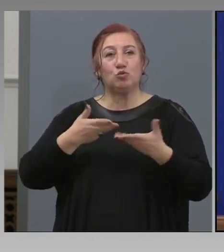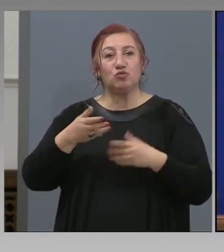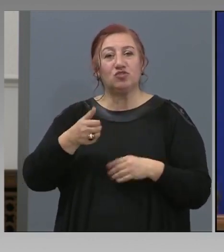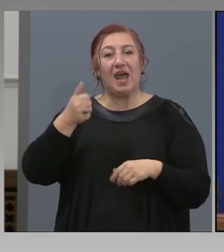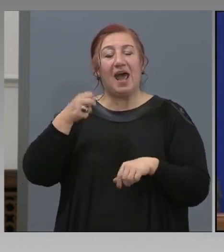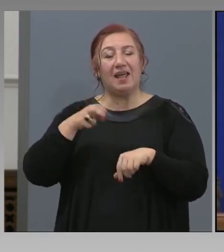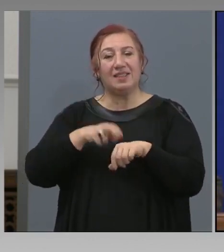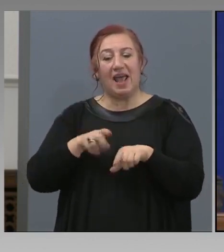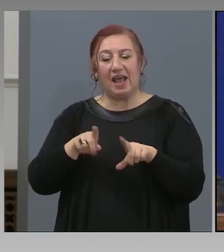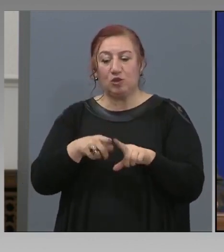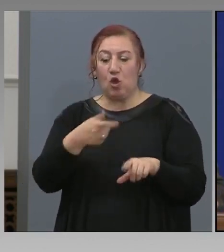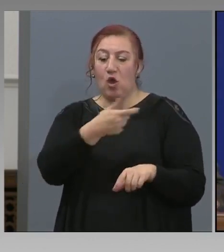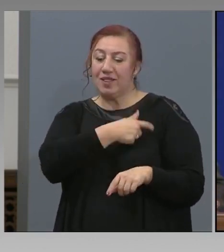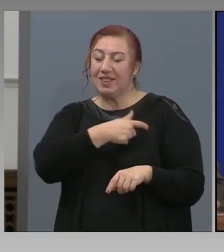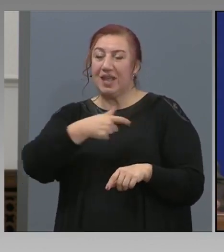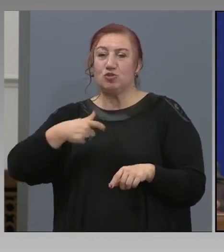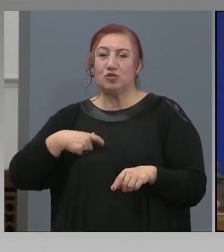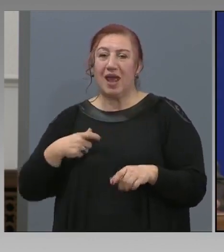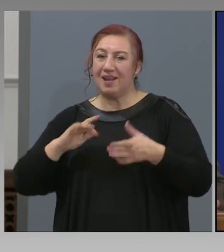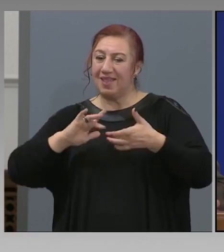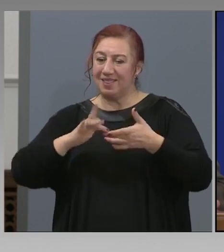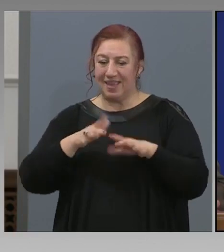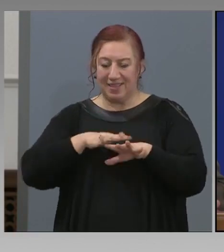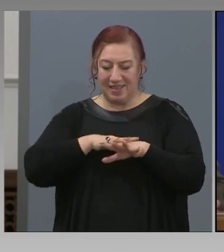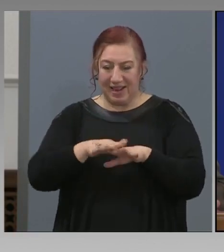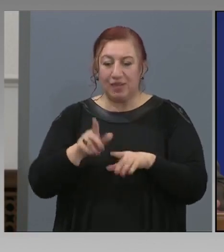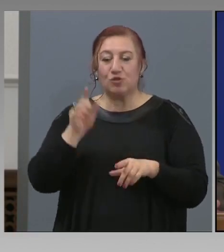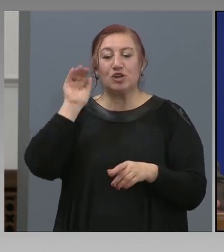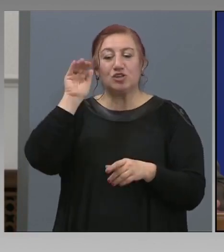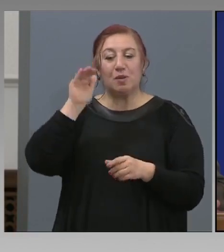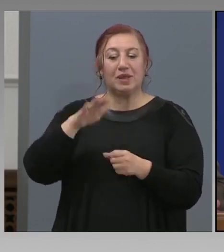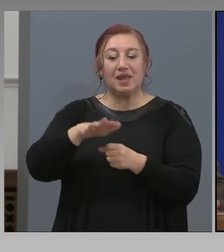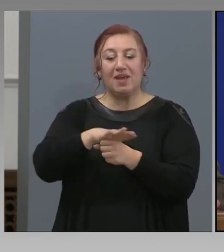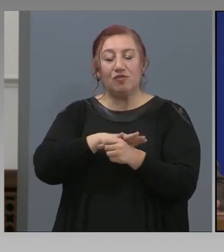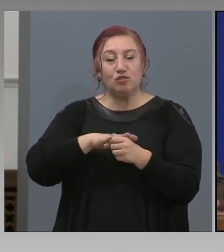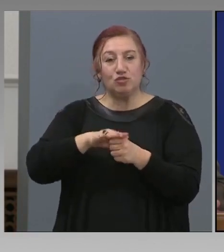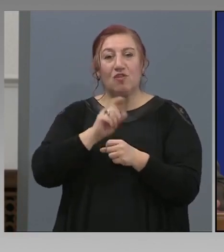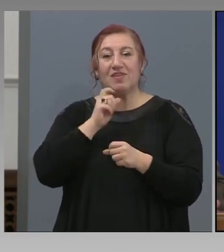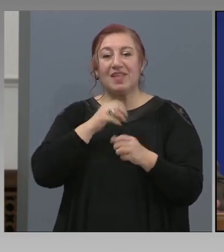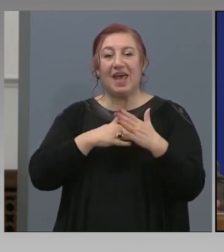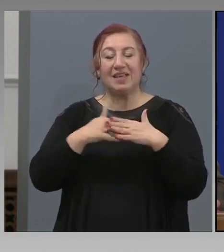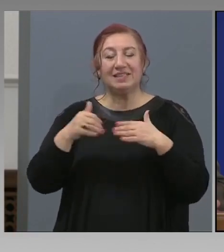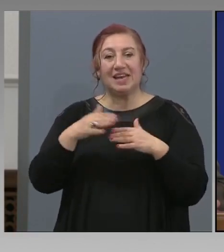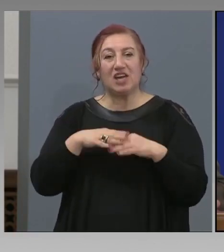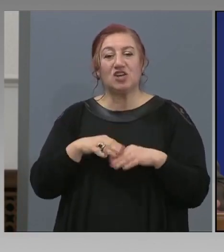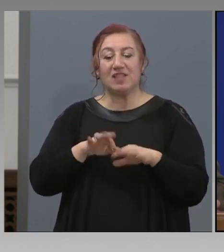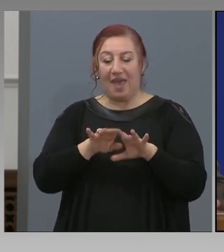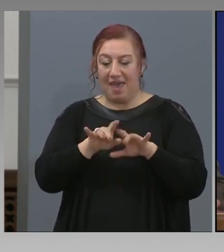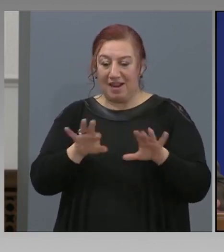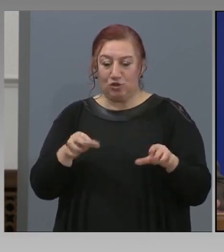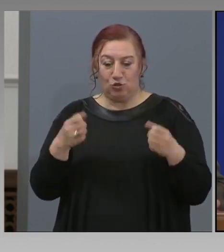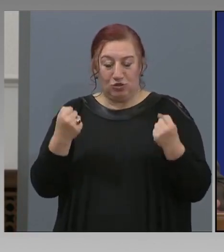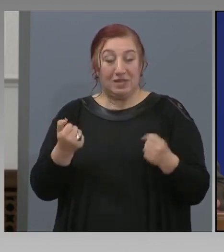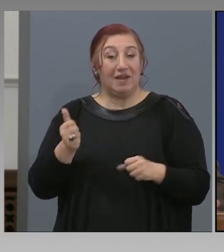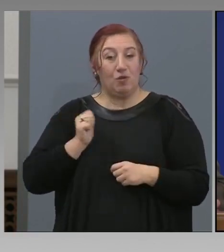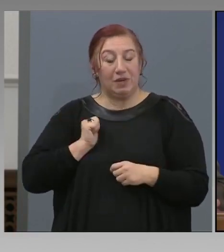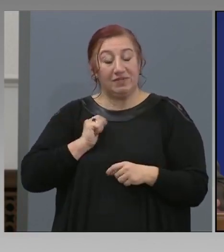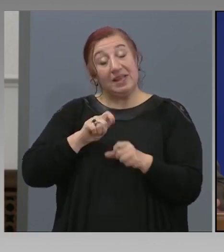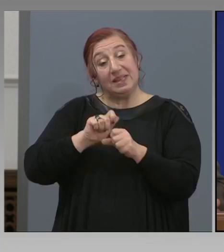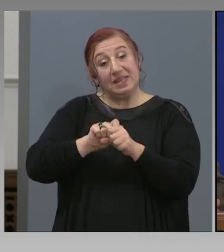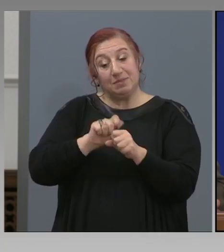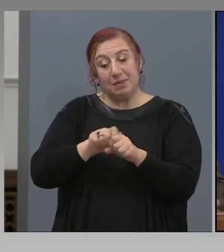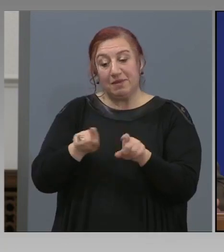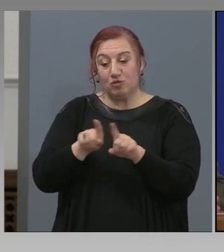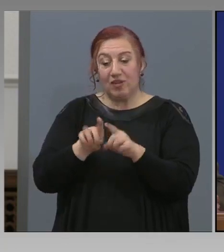интегратор, ще бъде в основата на изграждането на електронното здравоопазване. Ние вече даже сме установили съответните